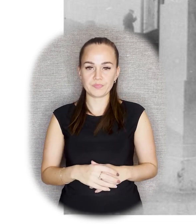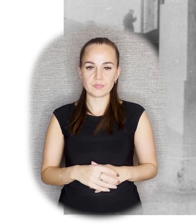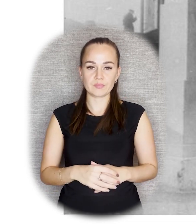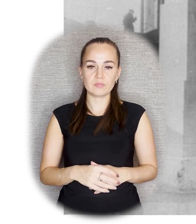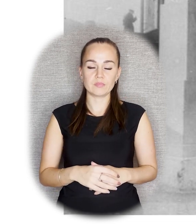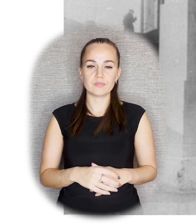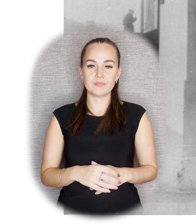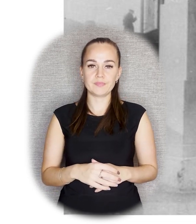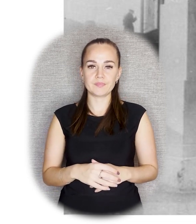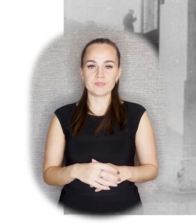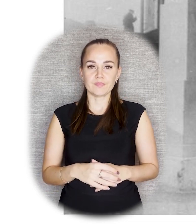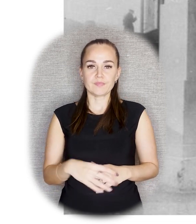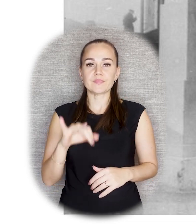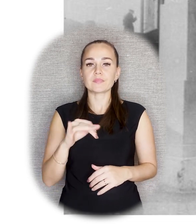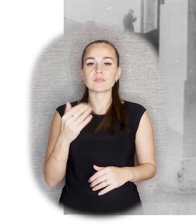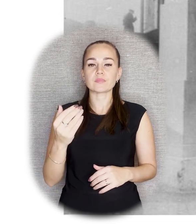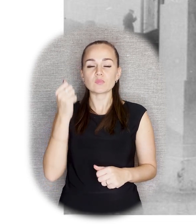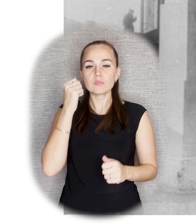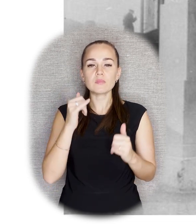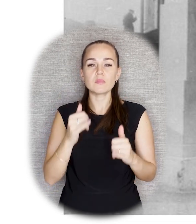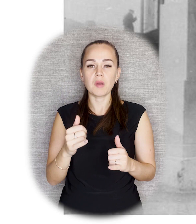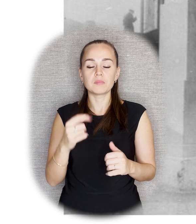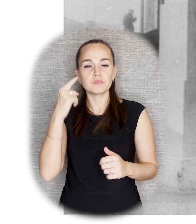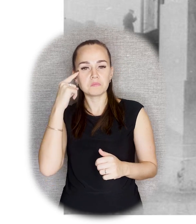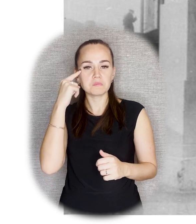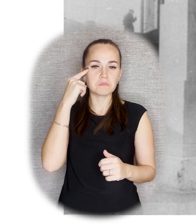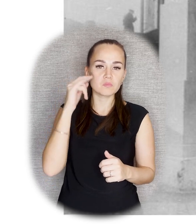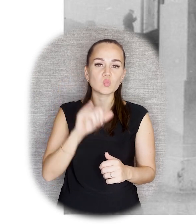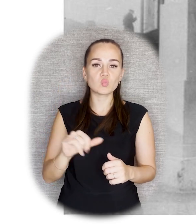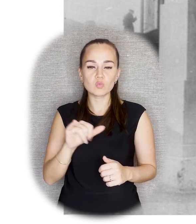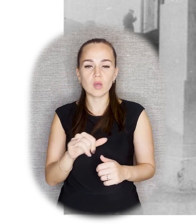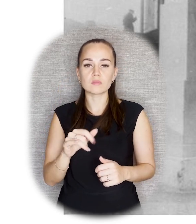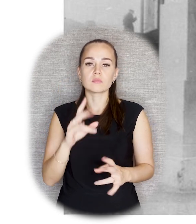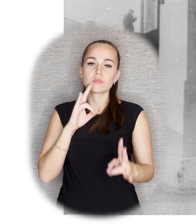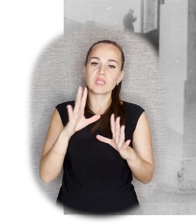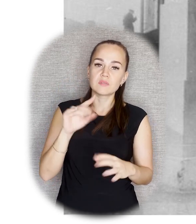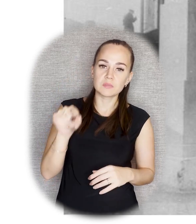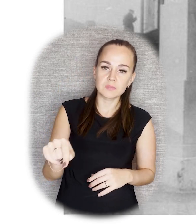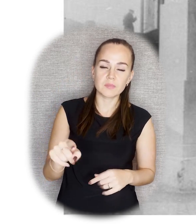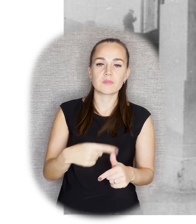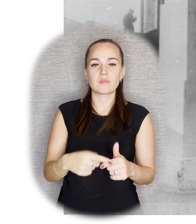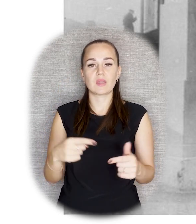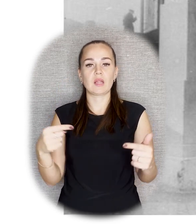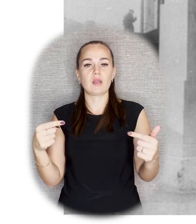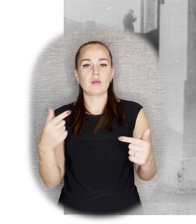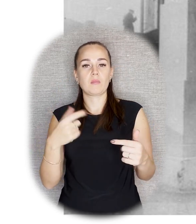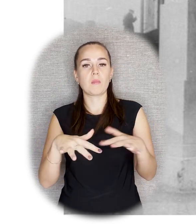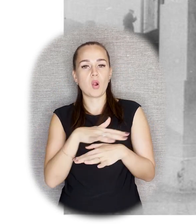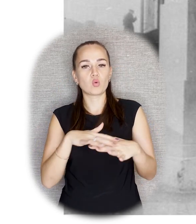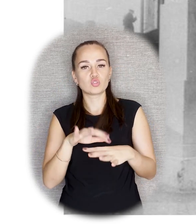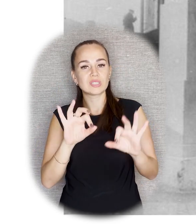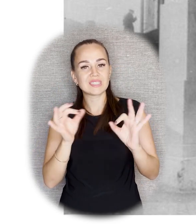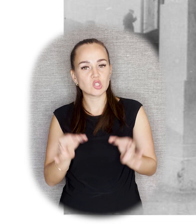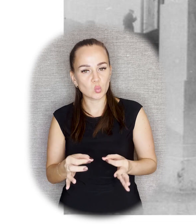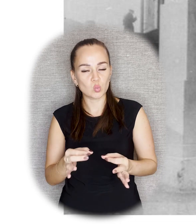установки памятника рассматривалось несколько вариантов места. Либо, опять же, у Невского проспекта, либо прямо на площади искусств. Такой вариант